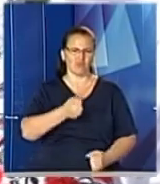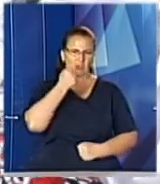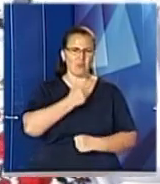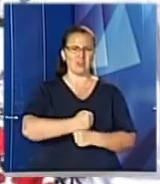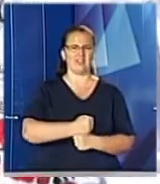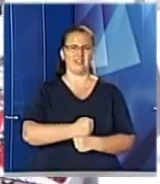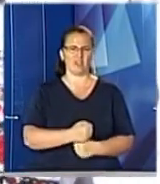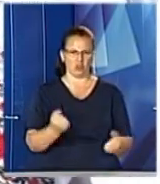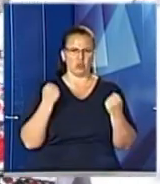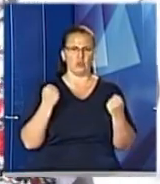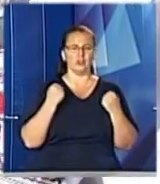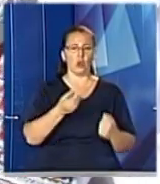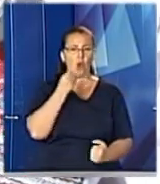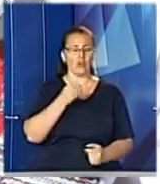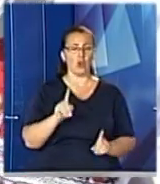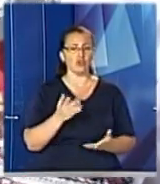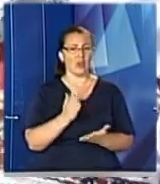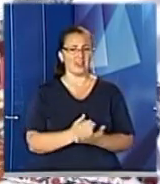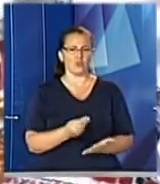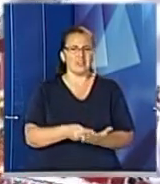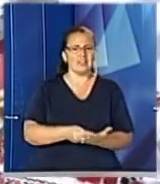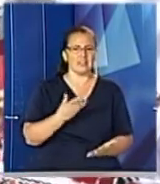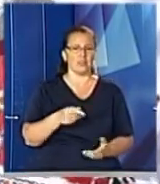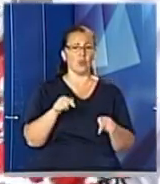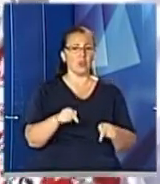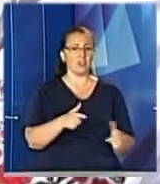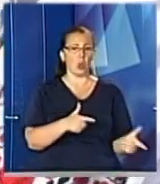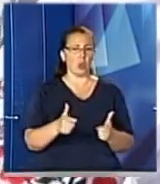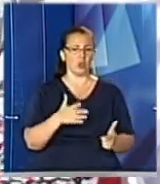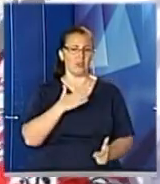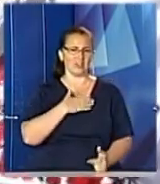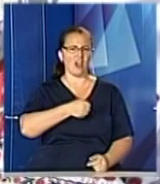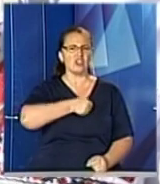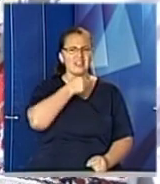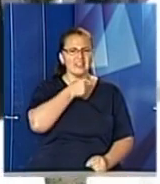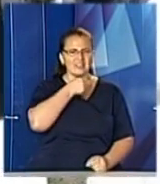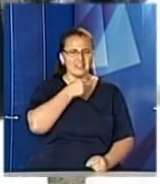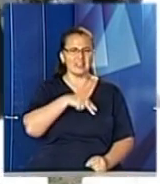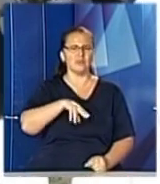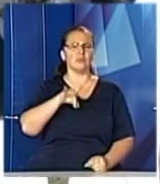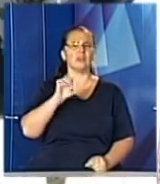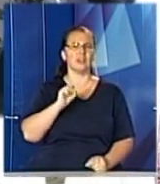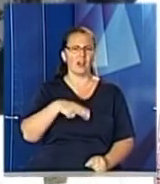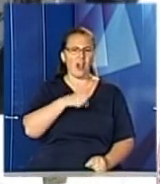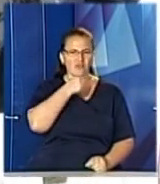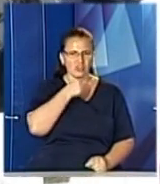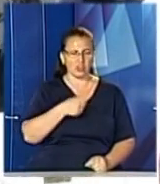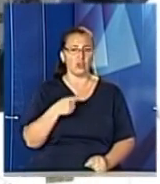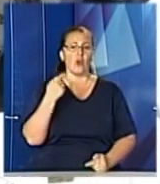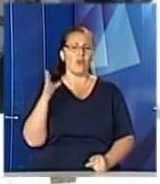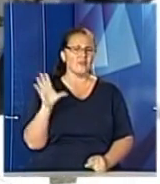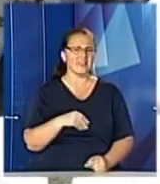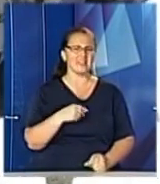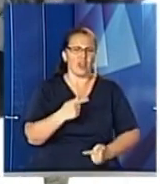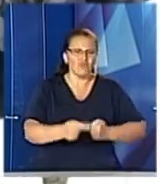навіть є досить цінною, тому що її готовили наші діди, прадіди. То все йде з поколінь в